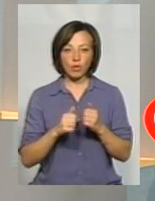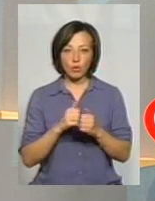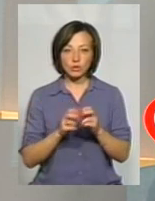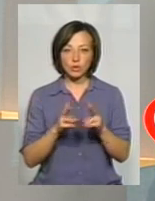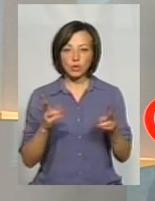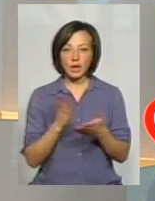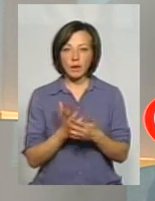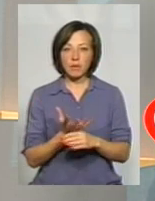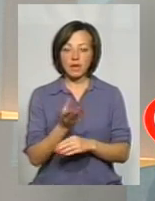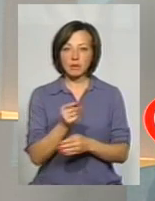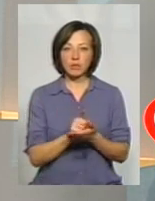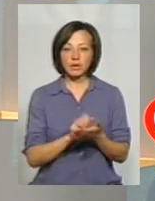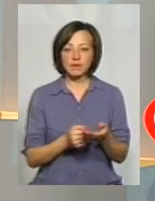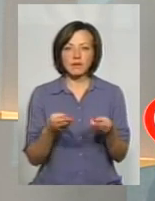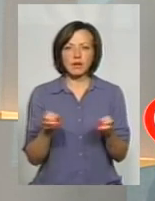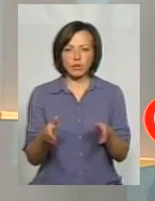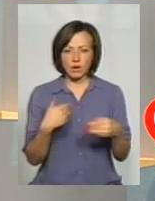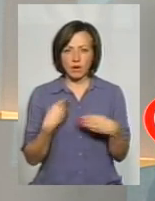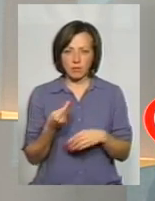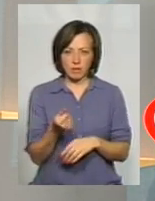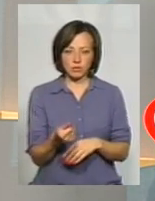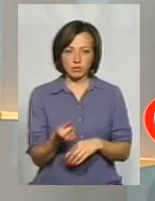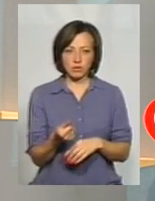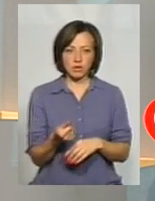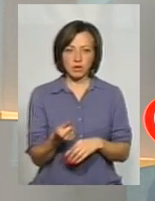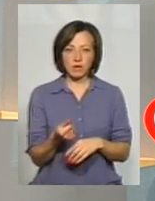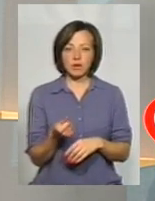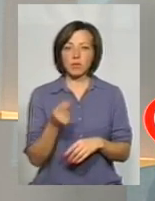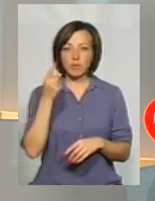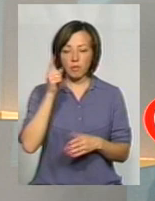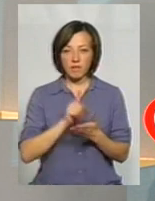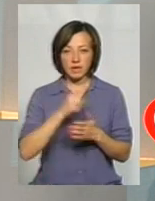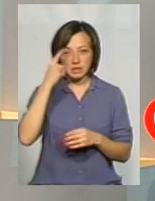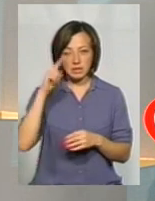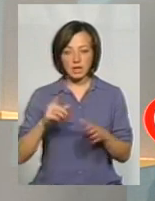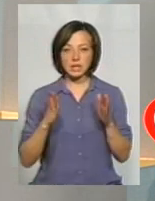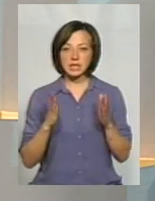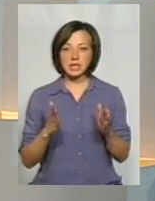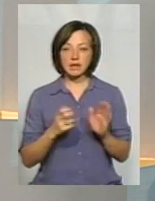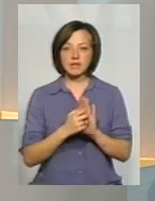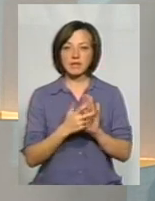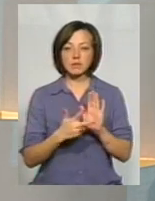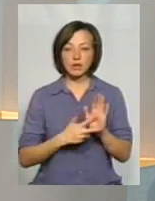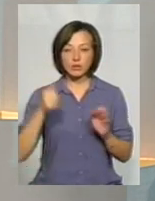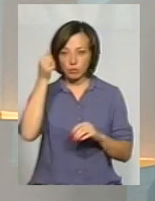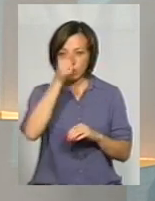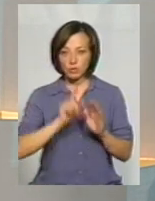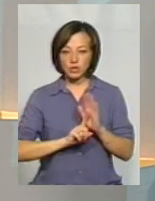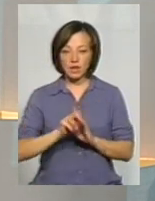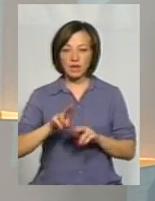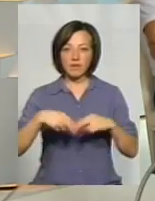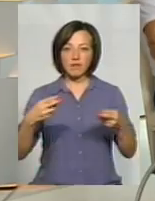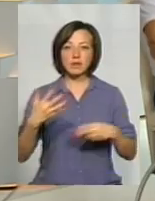є платник податку, вже питає, а де ж дорога, я ж плачу. Але він повинен теж знати, що тільки в 2018 році почали віддавати